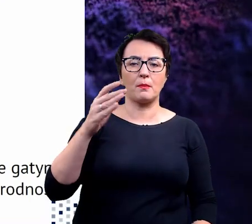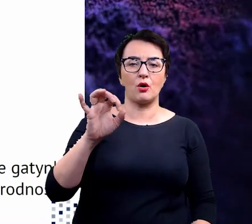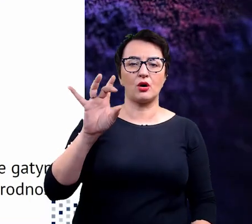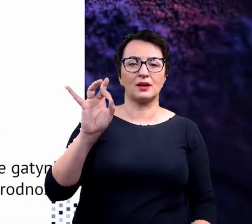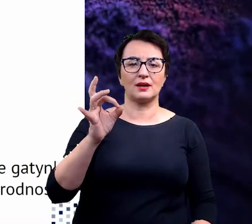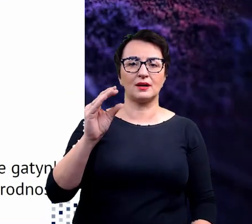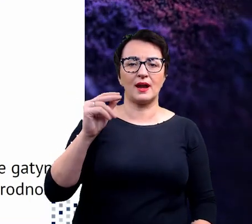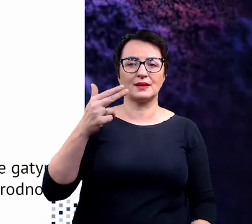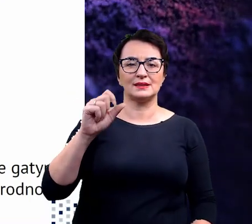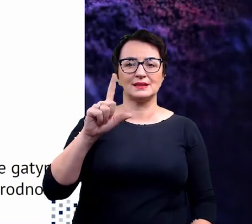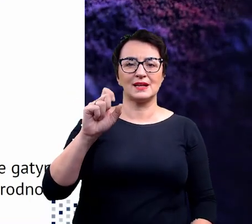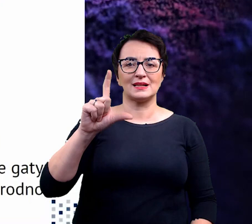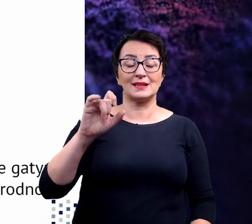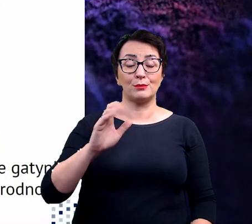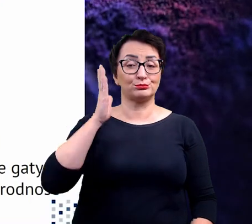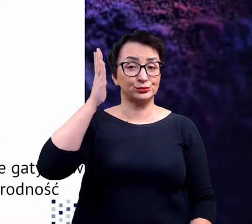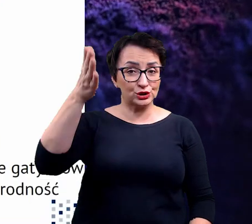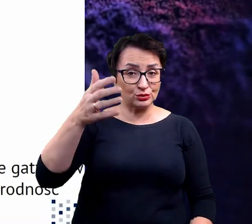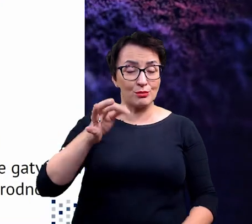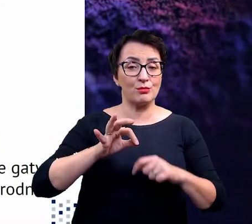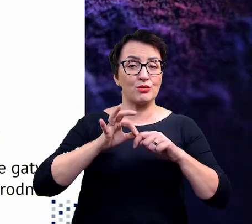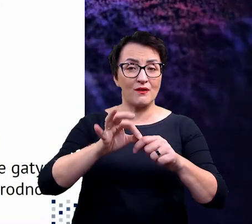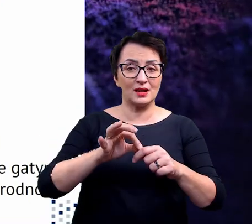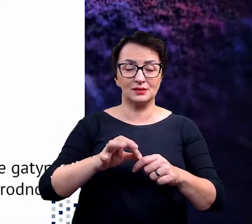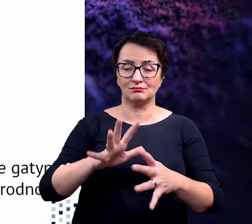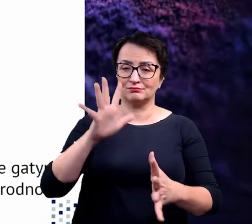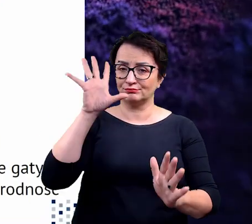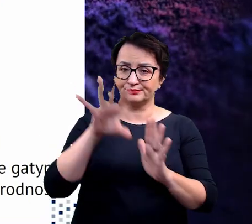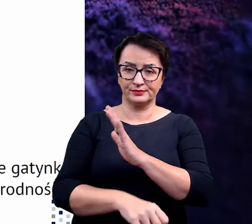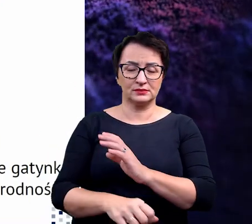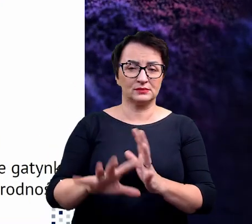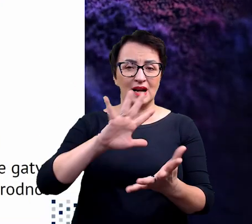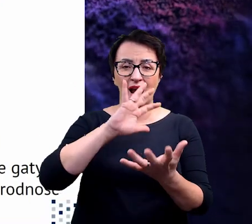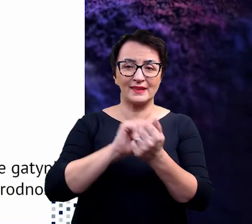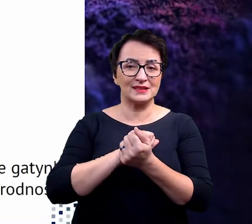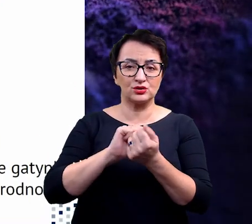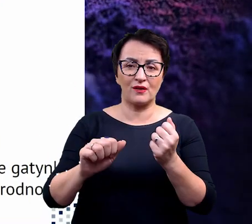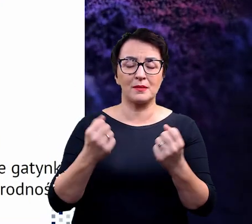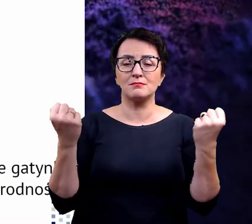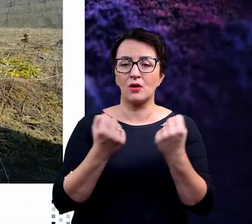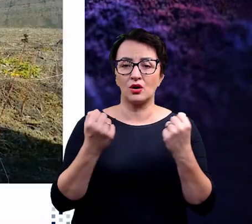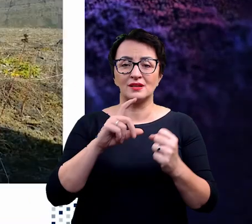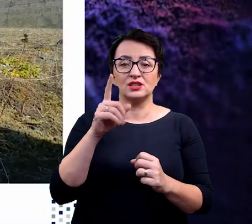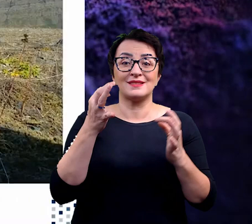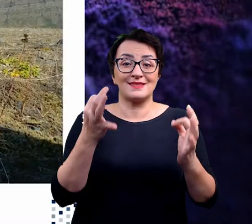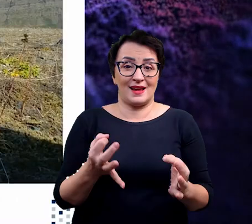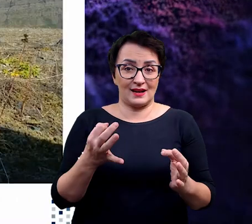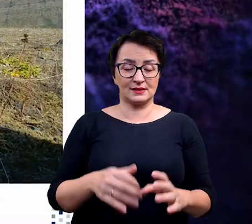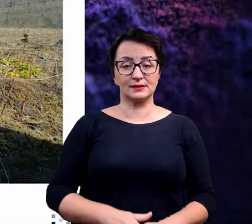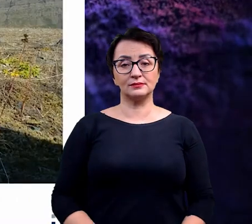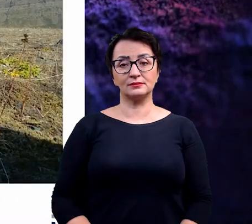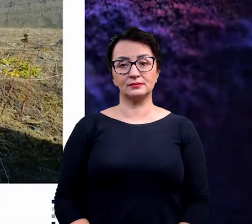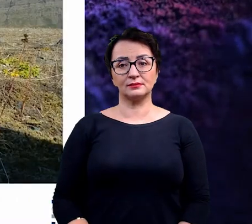doprowadzić może w przyszłości tylko do jeszcze większej katastrofy, niż to, z czym mamy do czynienia obecnie.